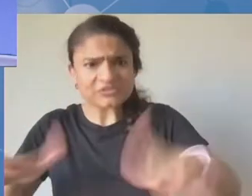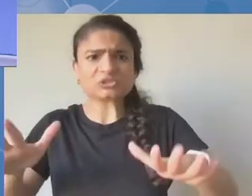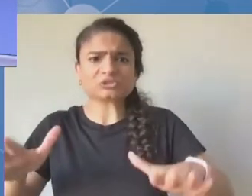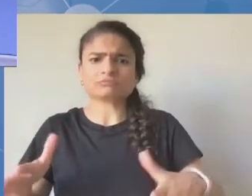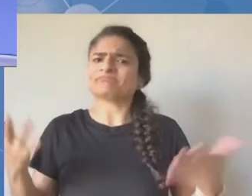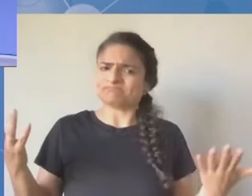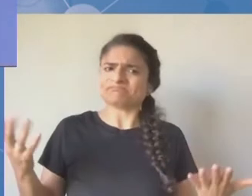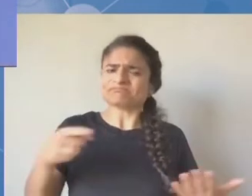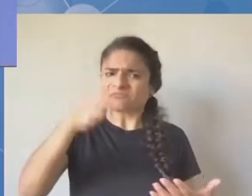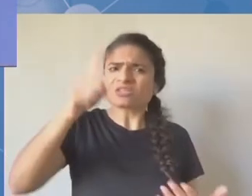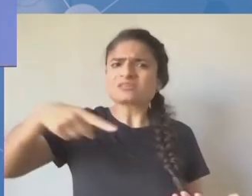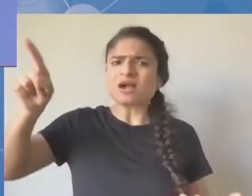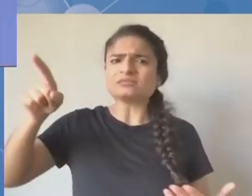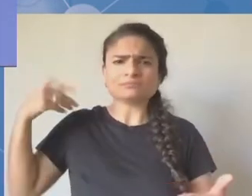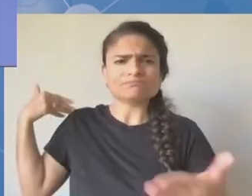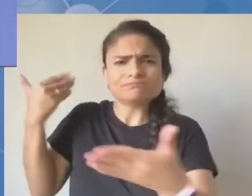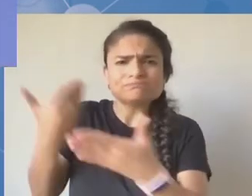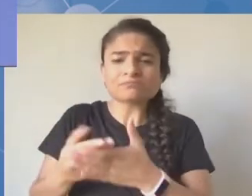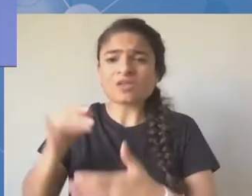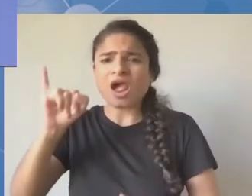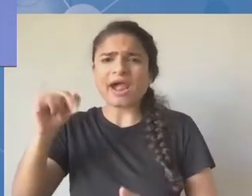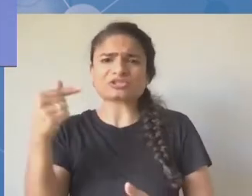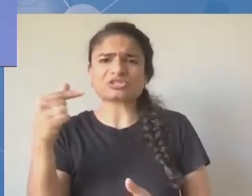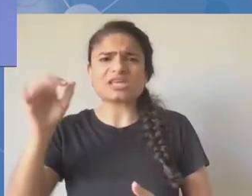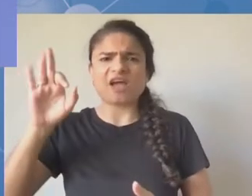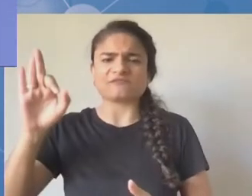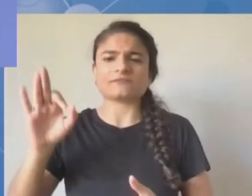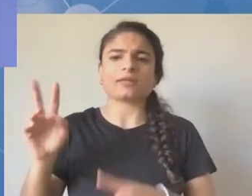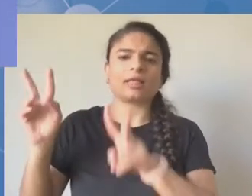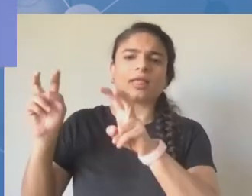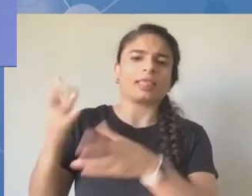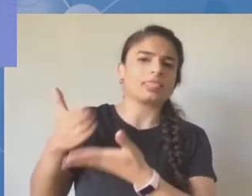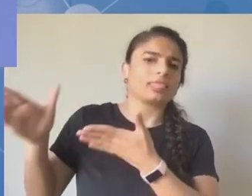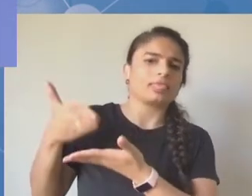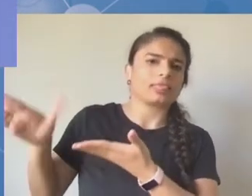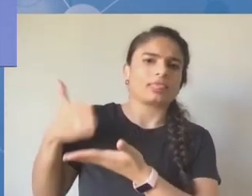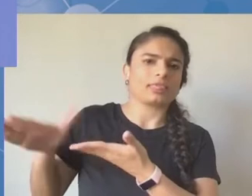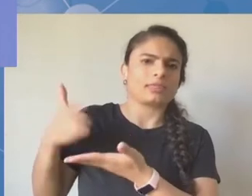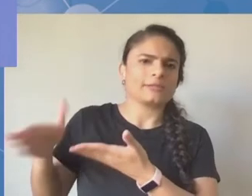dziękuję. Prosimy o kolejną osobę. Bardzo dziękuję.